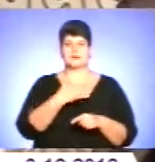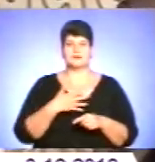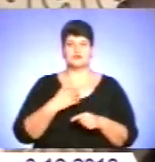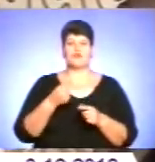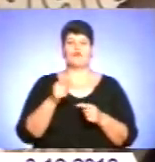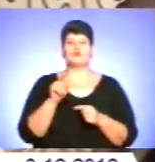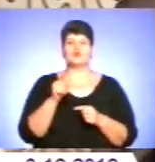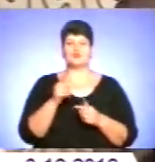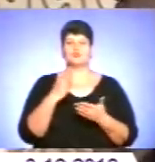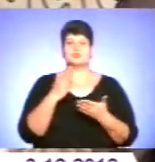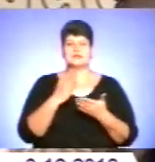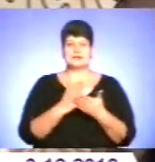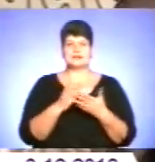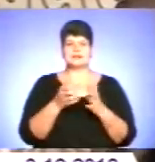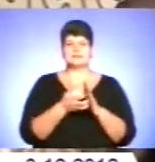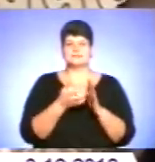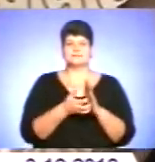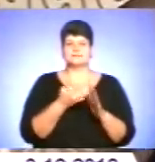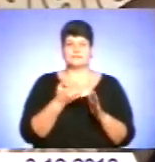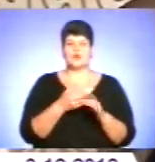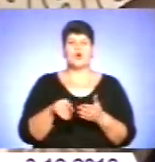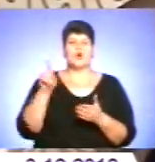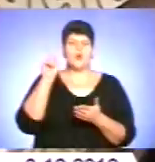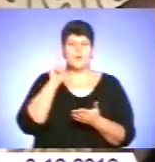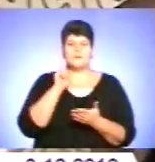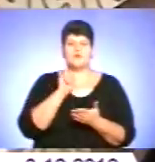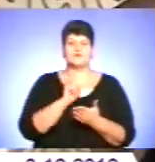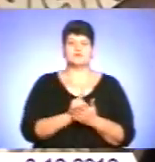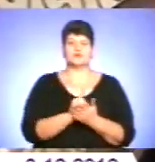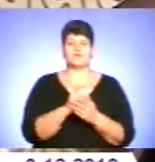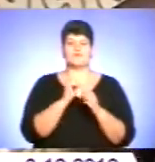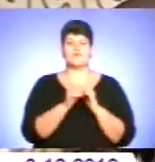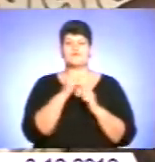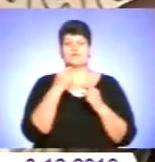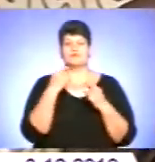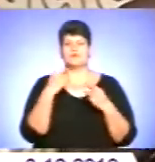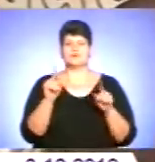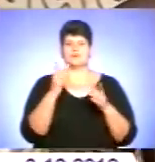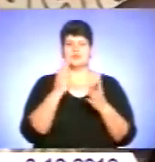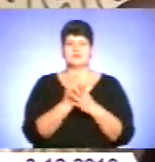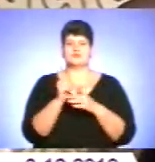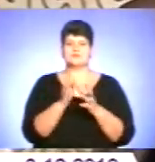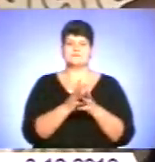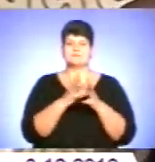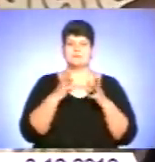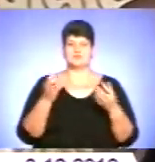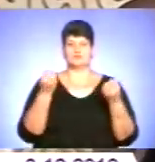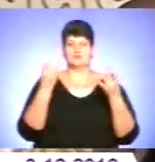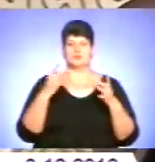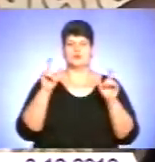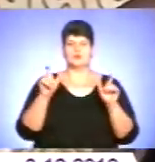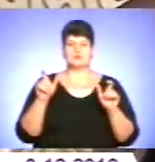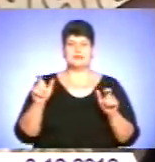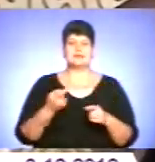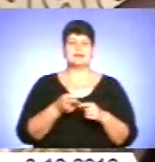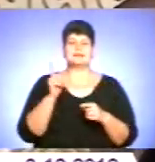в чомусь є якийсь недолік, то обов'язково в кожному є щось більше, ніж у звичайних людей. І